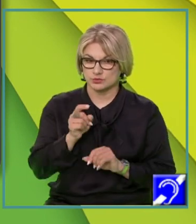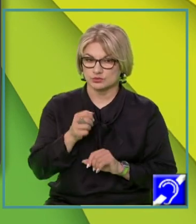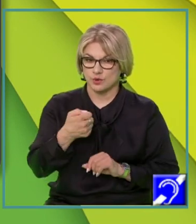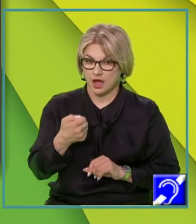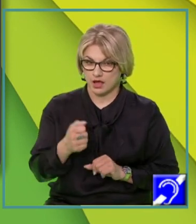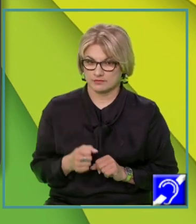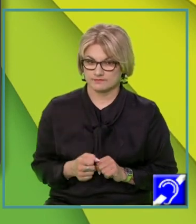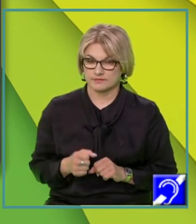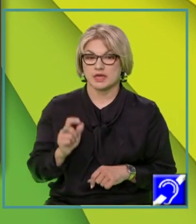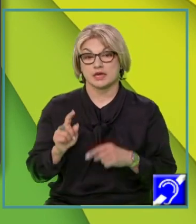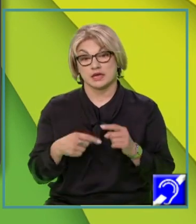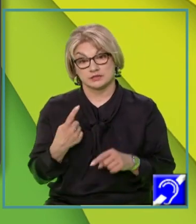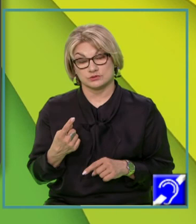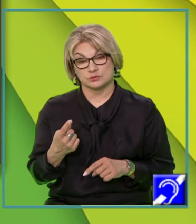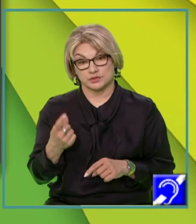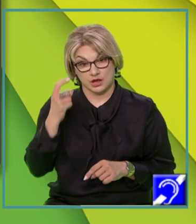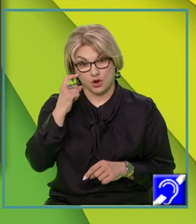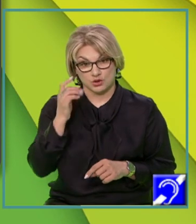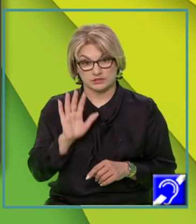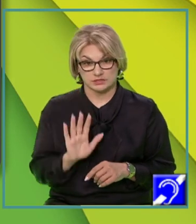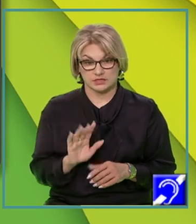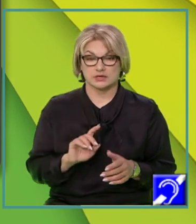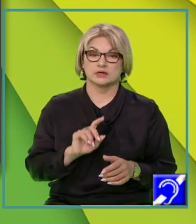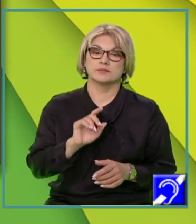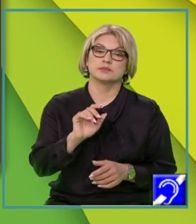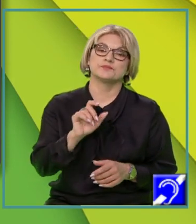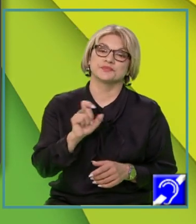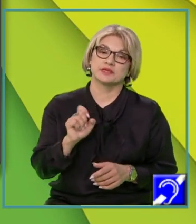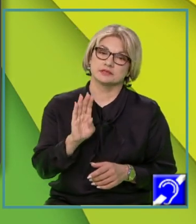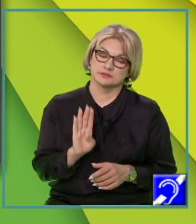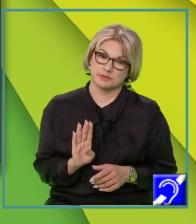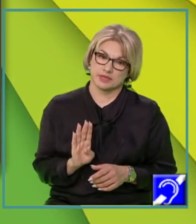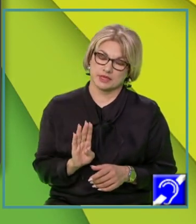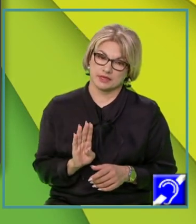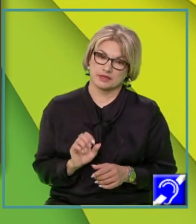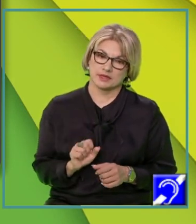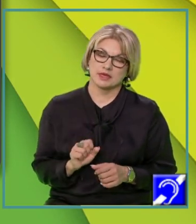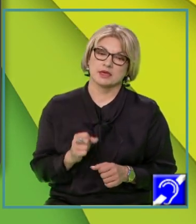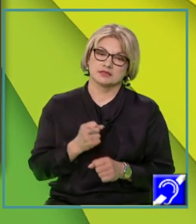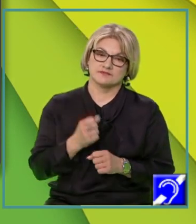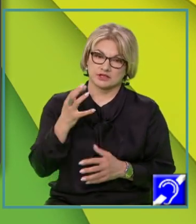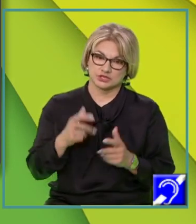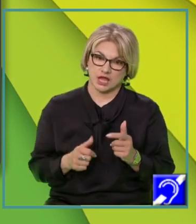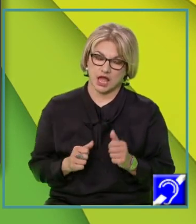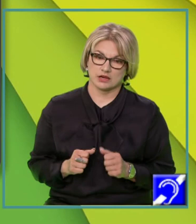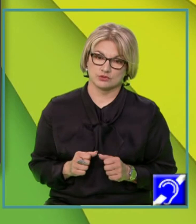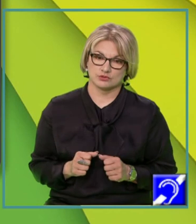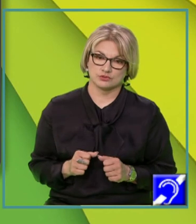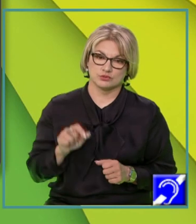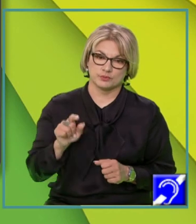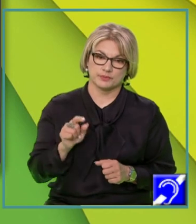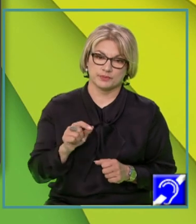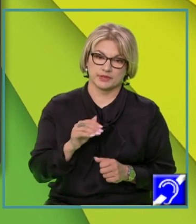Apoi vom considera X, B, după ce-l calculez, pe